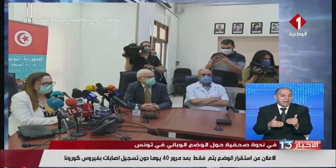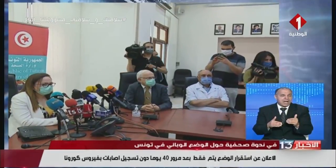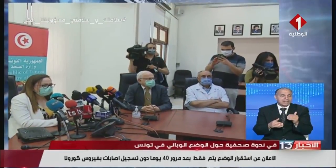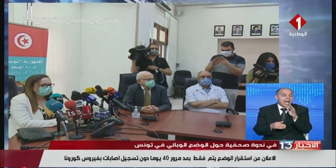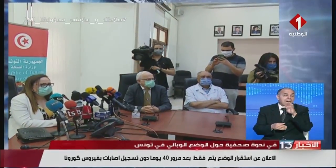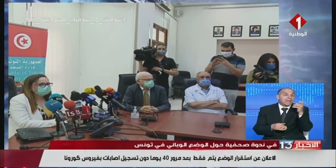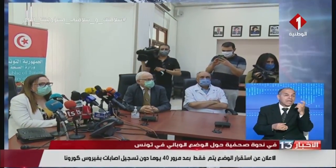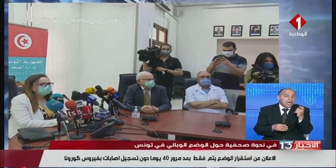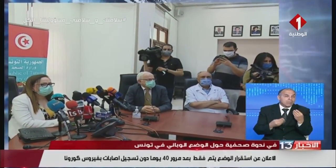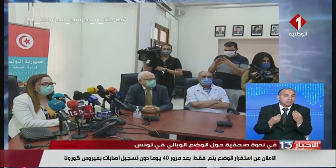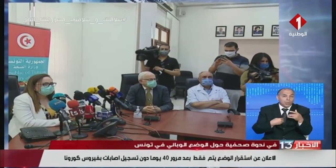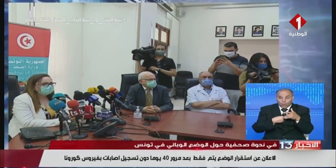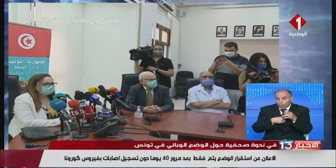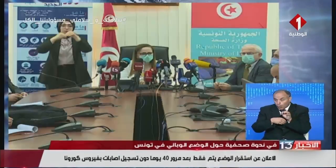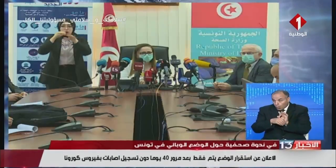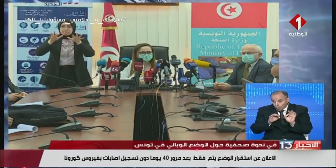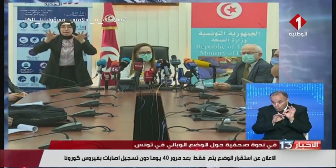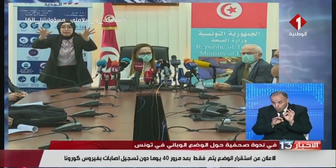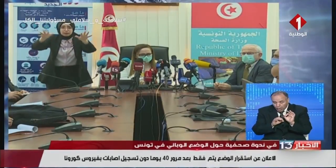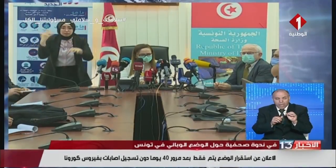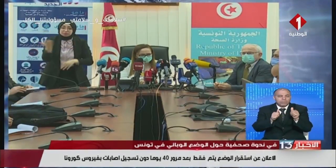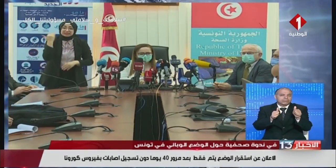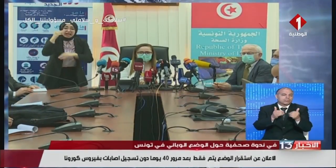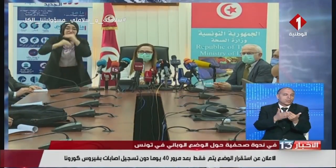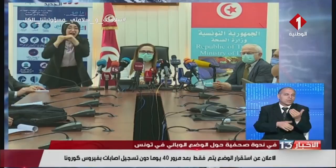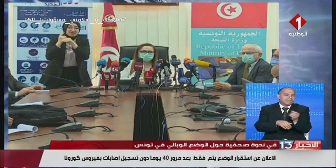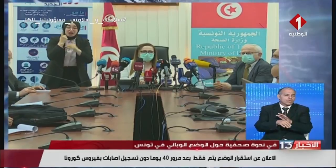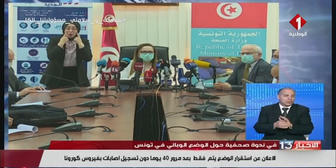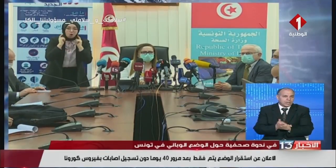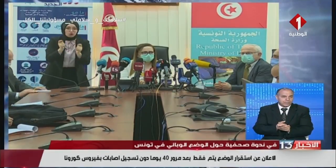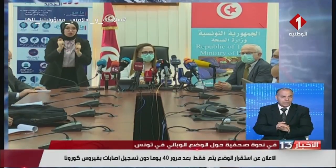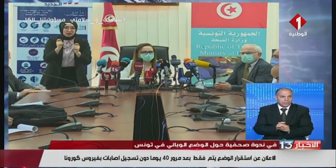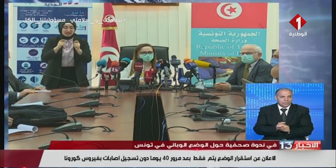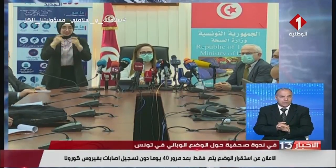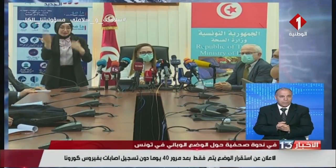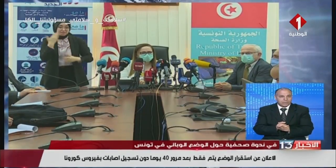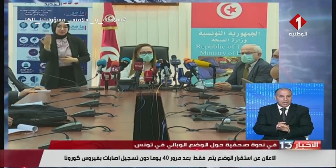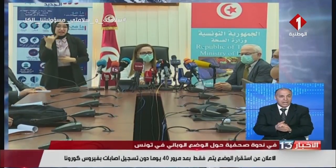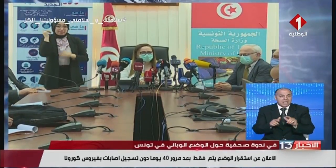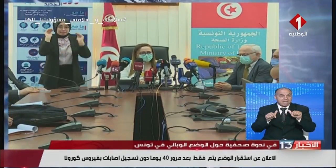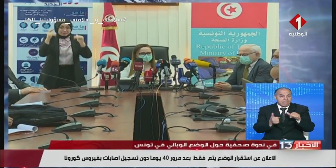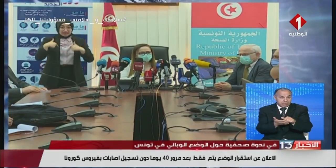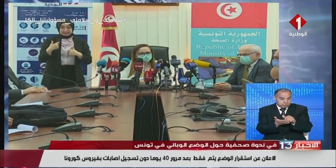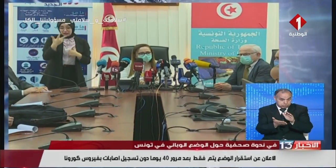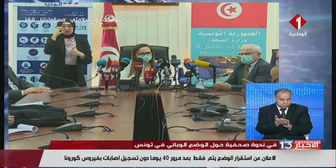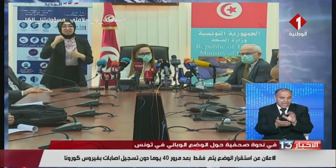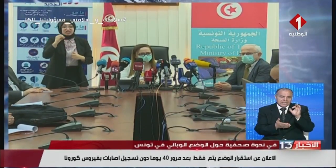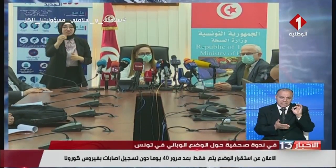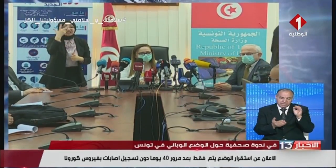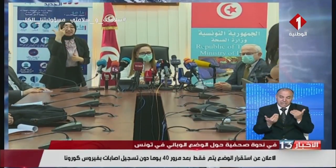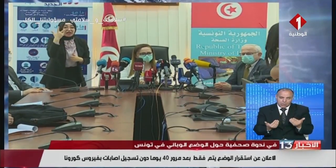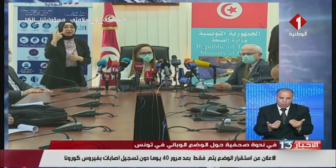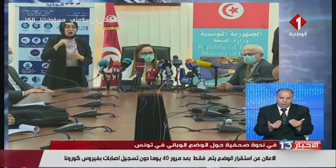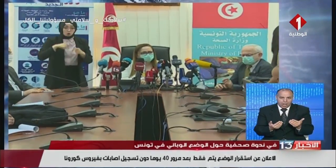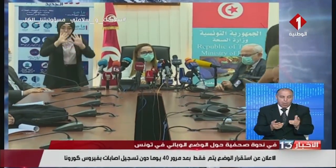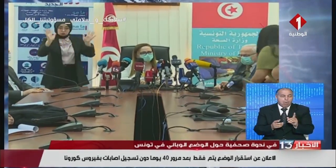أربعين يوما دون تسجيل حالات إصابة جديدة بفيروس كورونا حتى إذا كان سجلنا صفر حالات جديدة